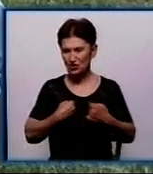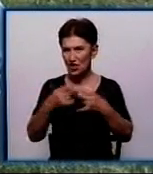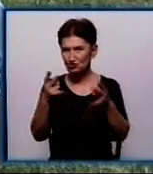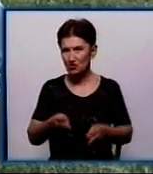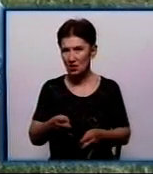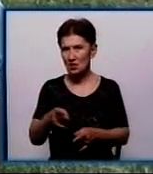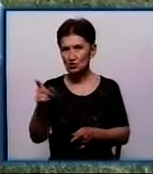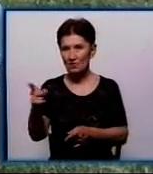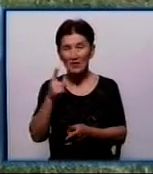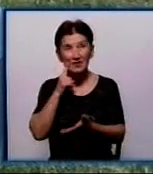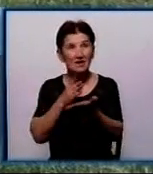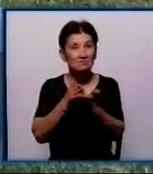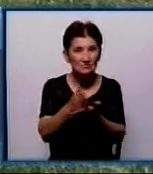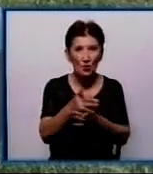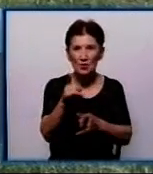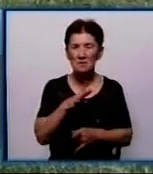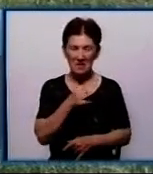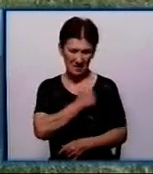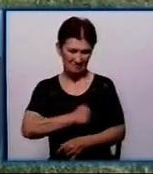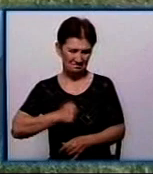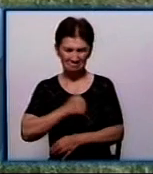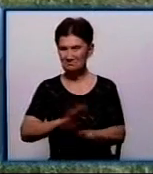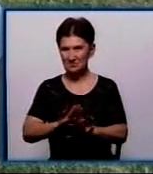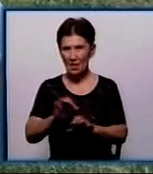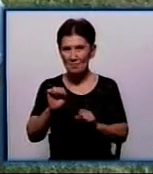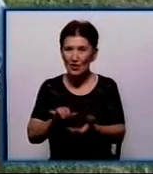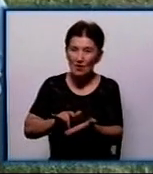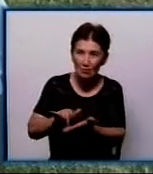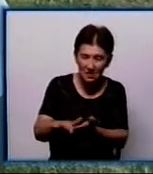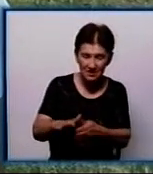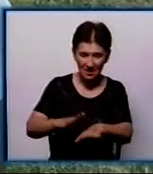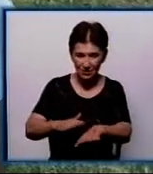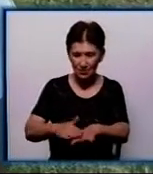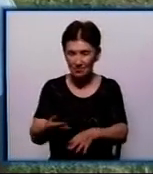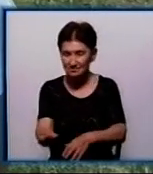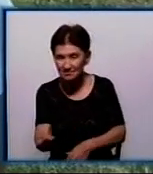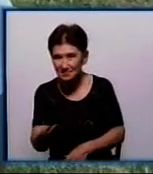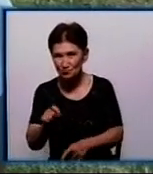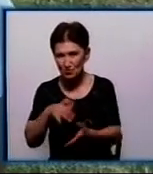були орієнтовані на людину. Вони були неагресивні, могли підійти навіть з руки, брати цей отруєний корм.